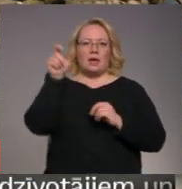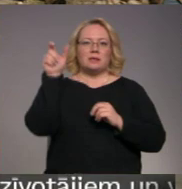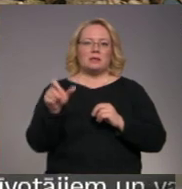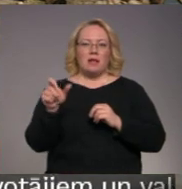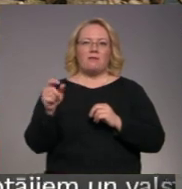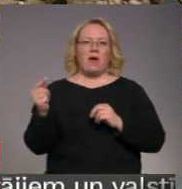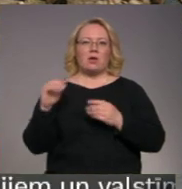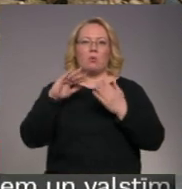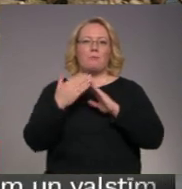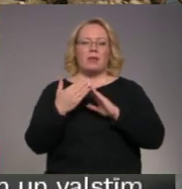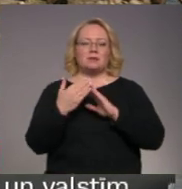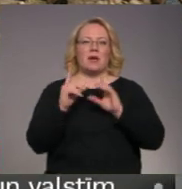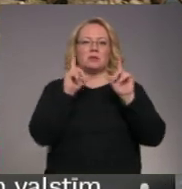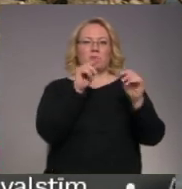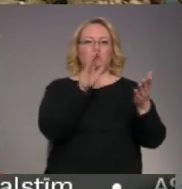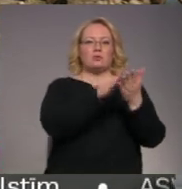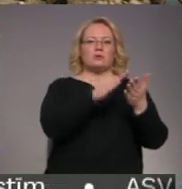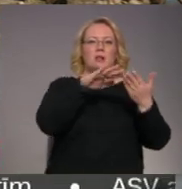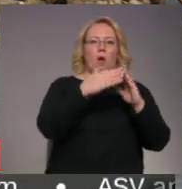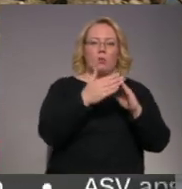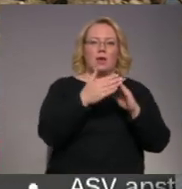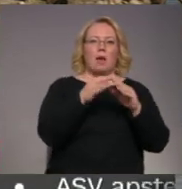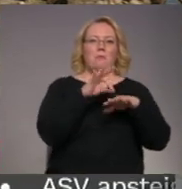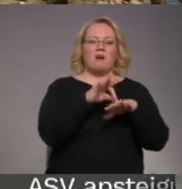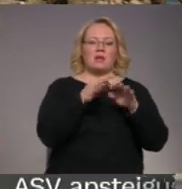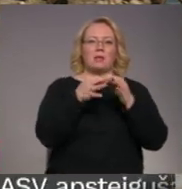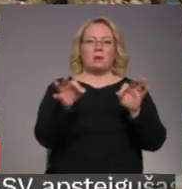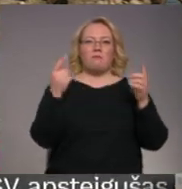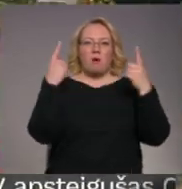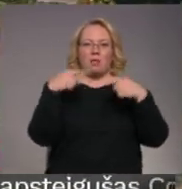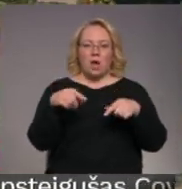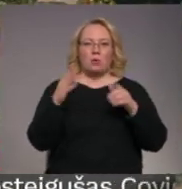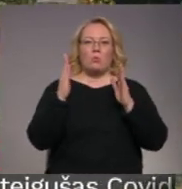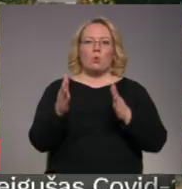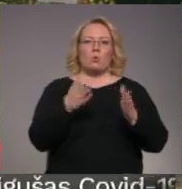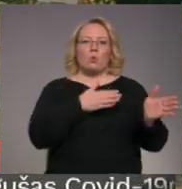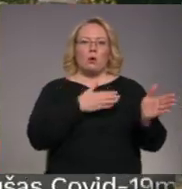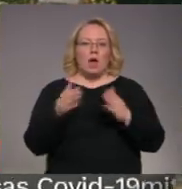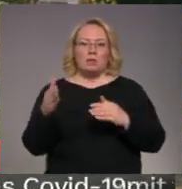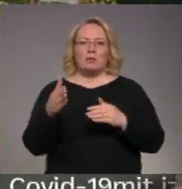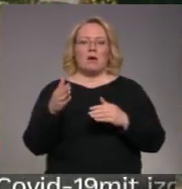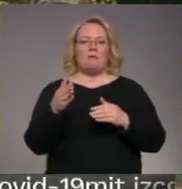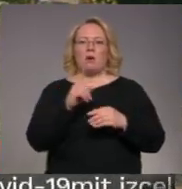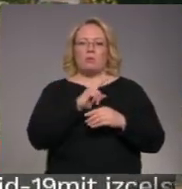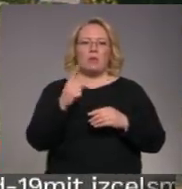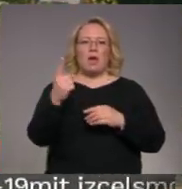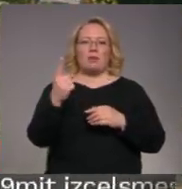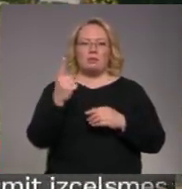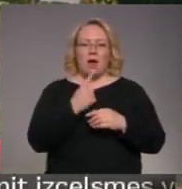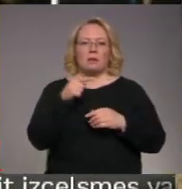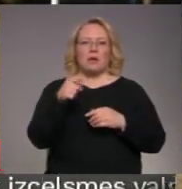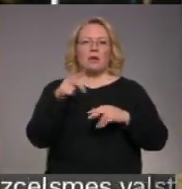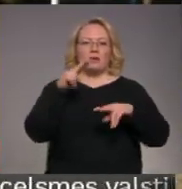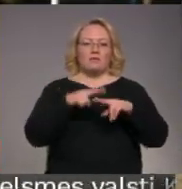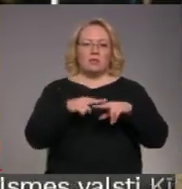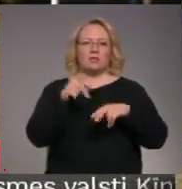pilsētas uz laukiem, pavadīt savu brīvo laiku, patreiz būtu gatavi tam un nenākt tajās vietās, kur